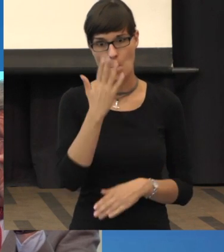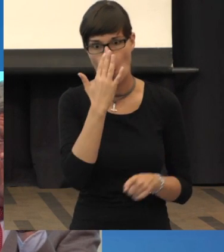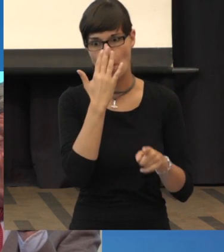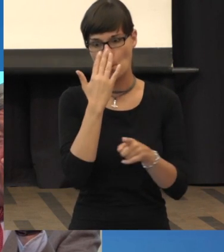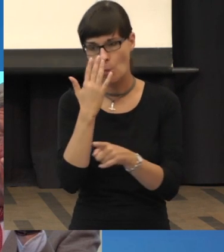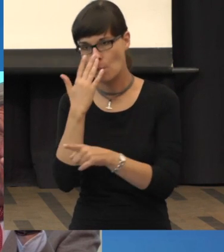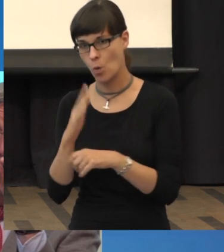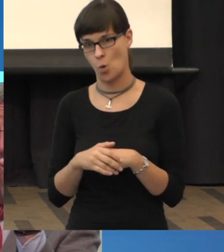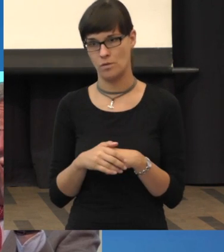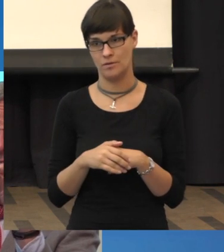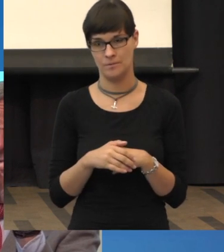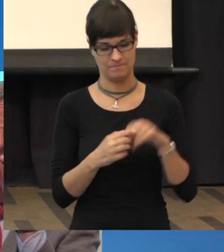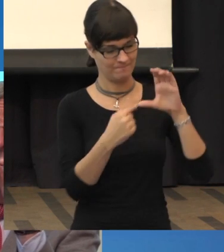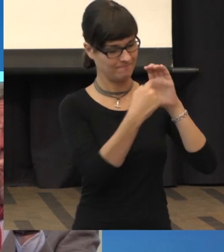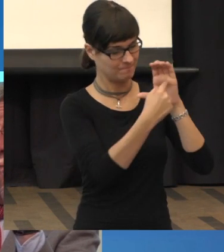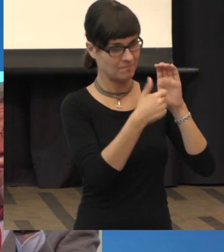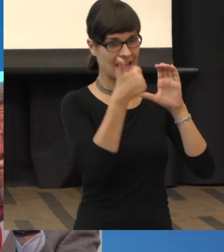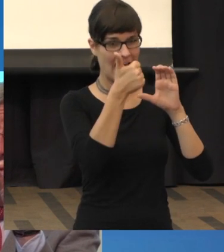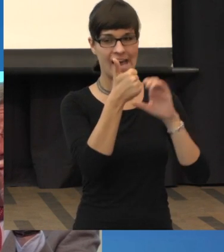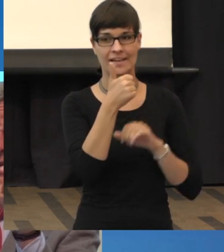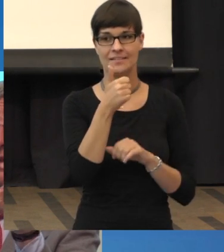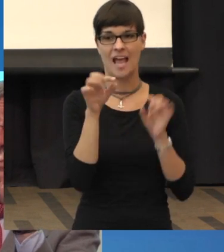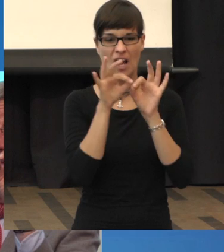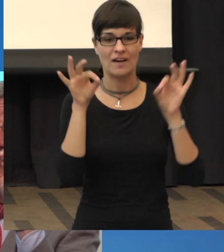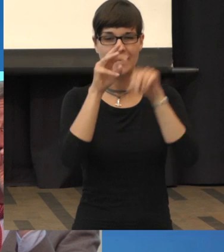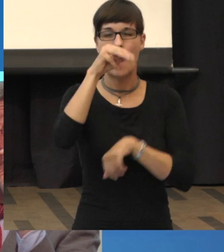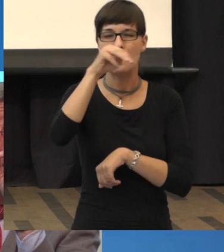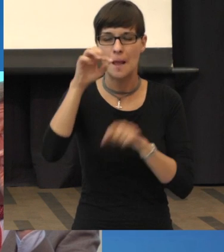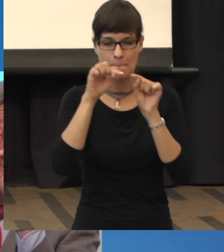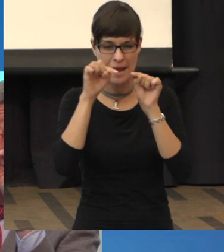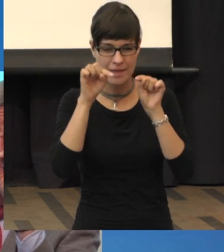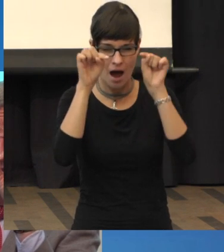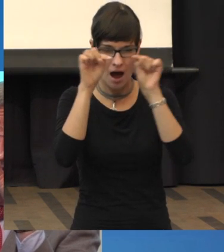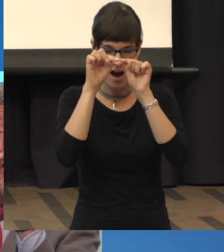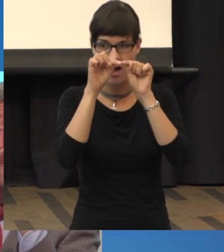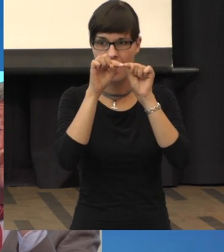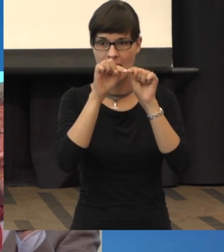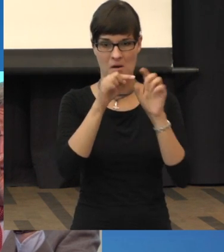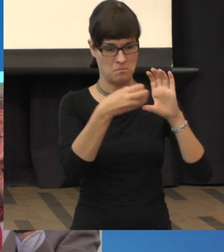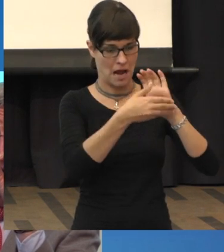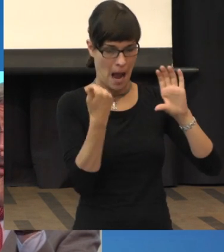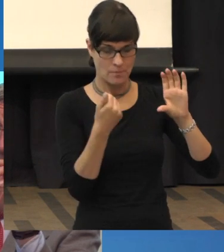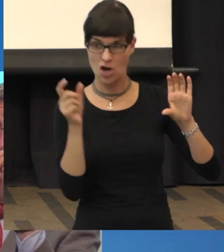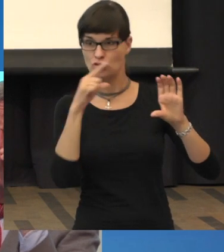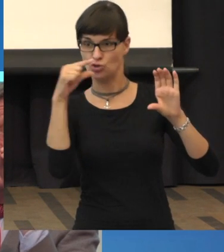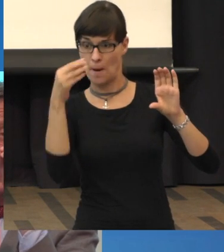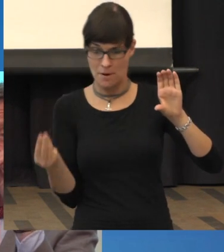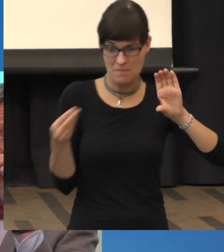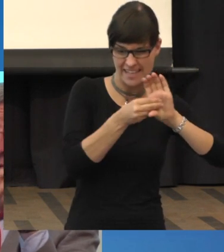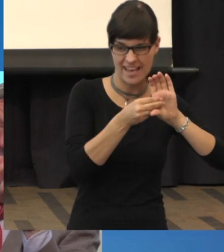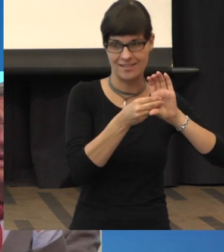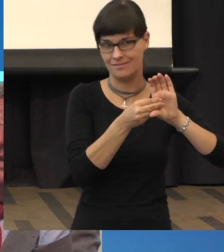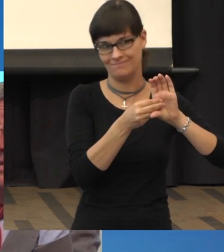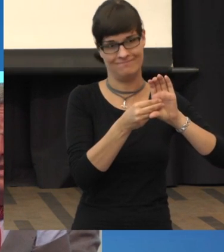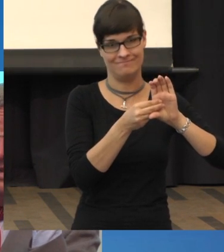Quadratmillimeter sind eine Million Zellen. Das mit einem Chip zu ersetzen, ist nicht einfach. Sie müssen die